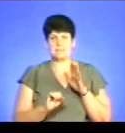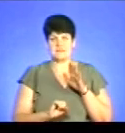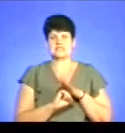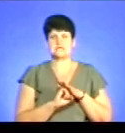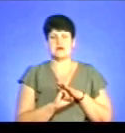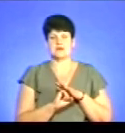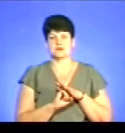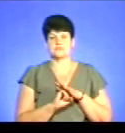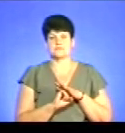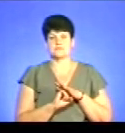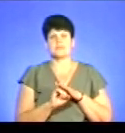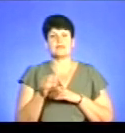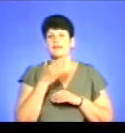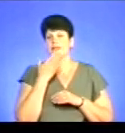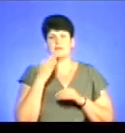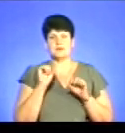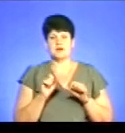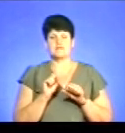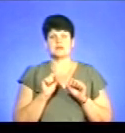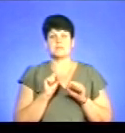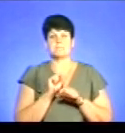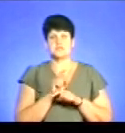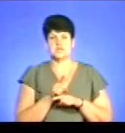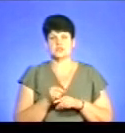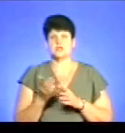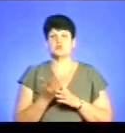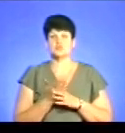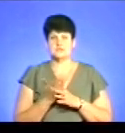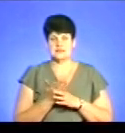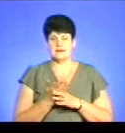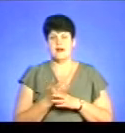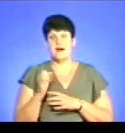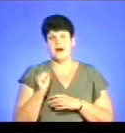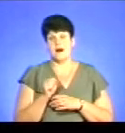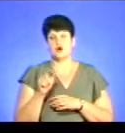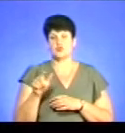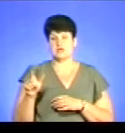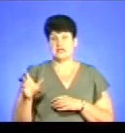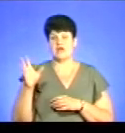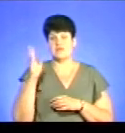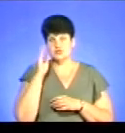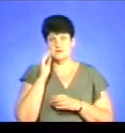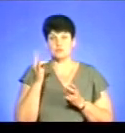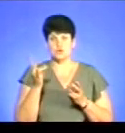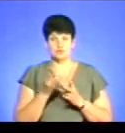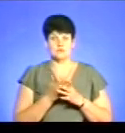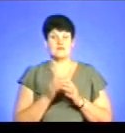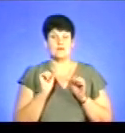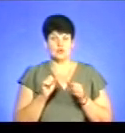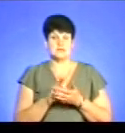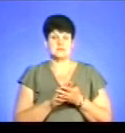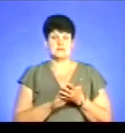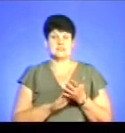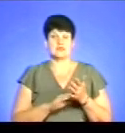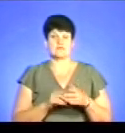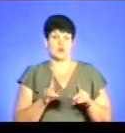немає права для призначення субсидії, а людина вважає, що вона потребує субсидії, вона може написати заяву для